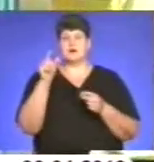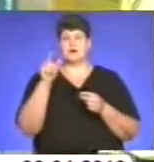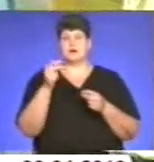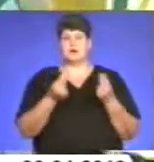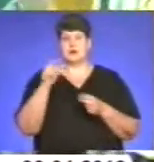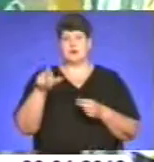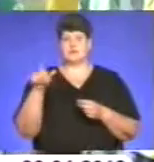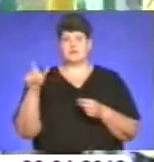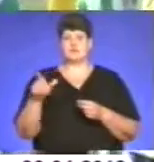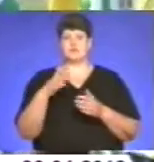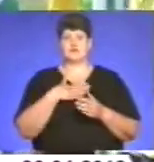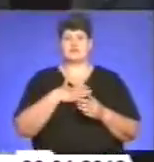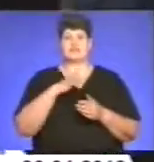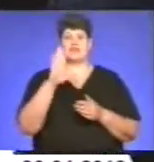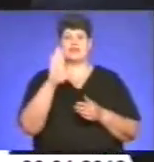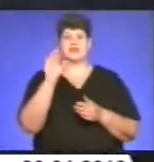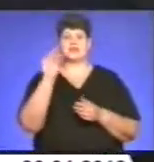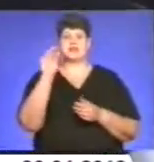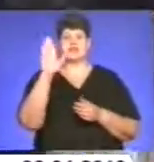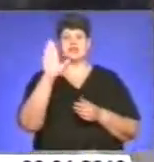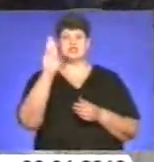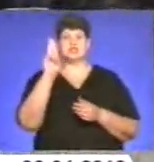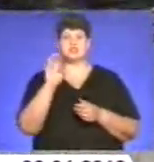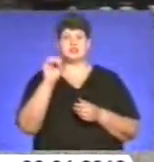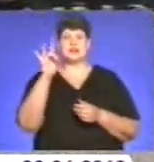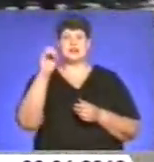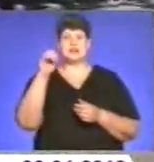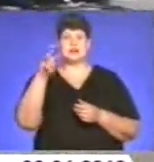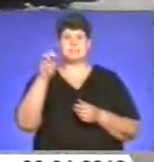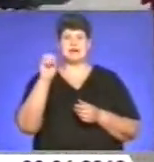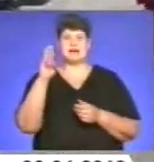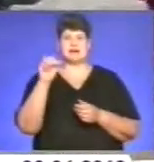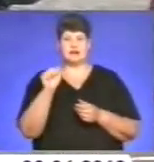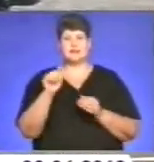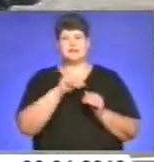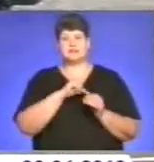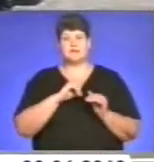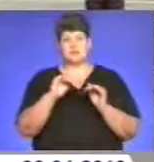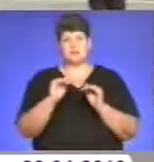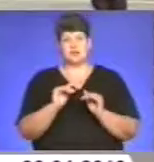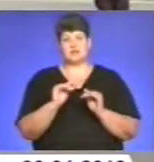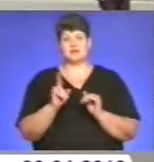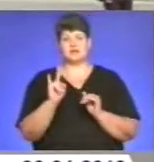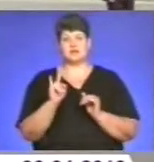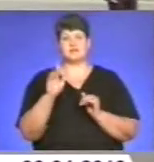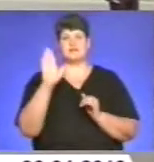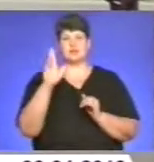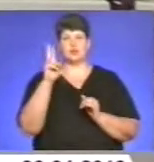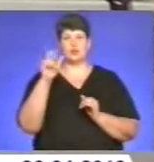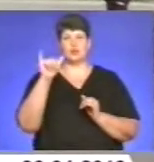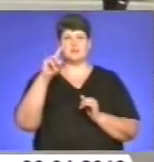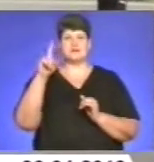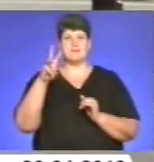тернополян – Віталій Шеремета. А також спеціальний приз від Тетяни Полянської отримав наймолодший спортсмен турніру – Віталій Кузьмак.